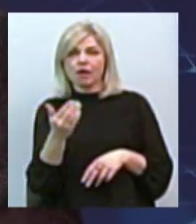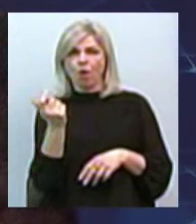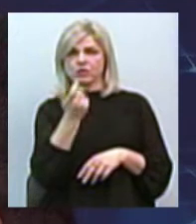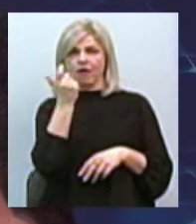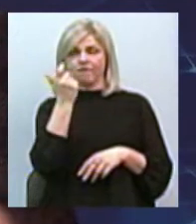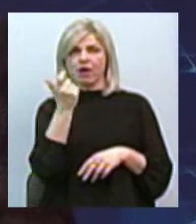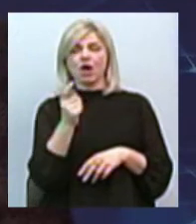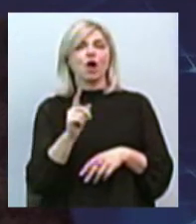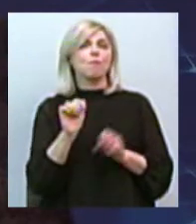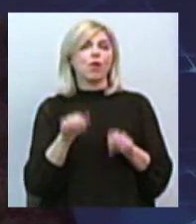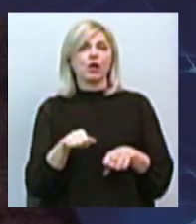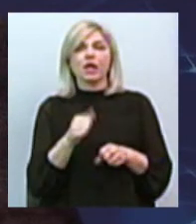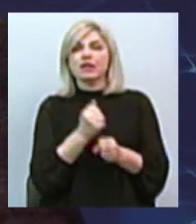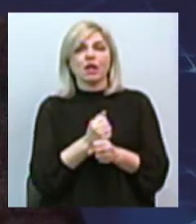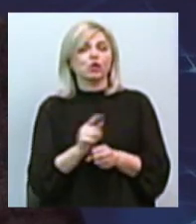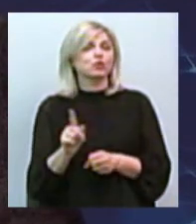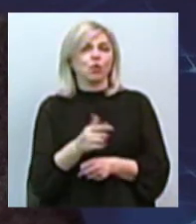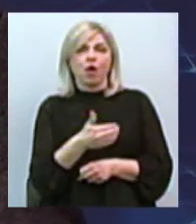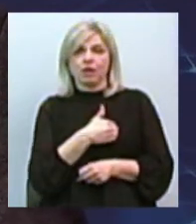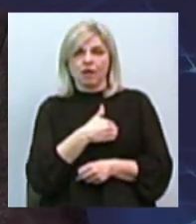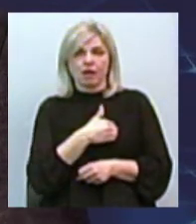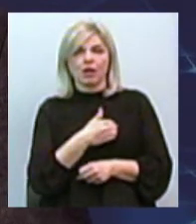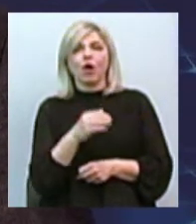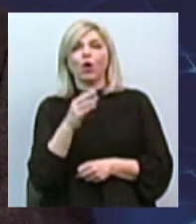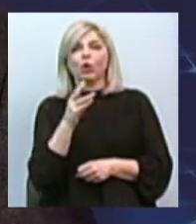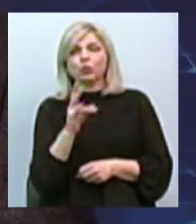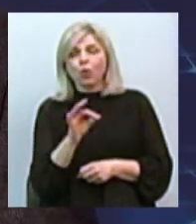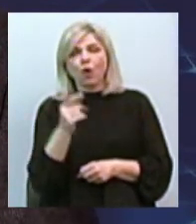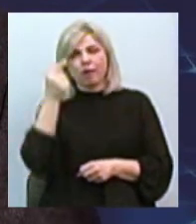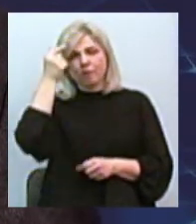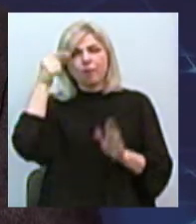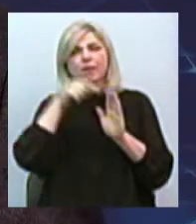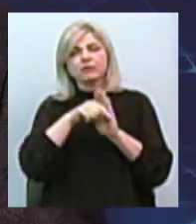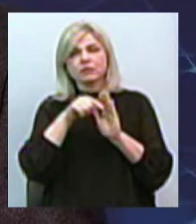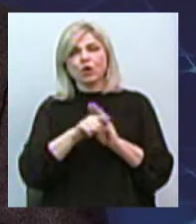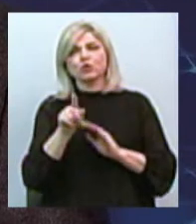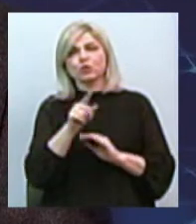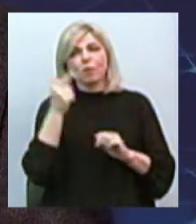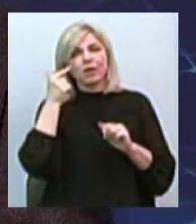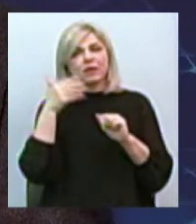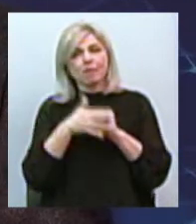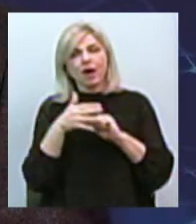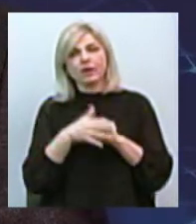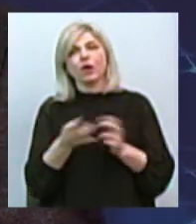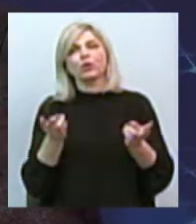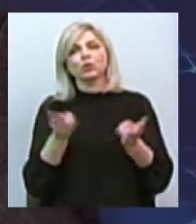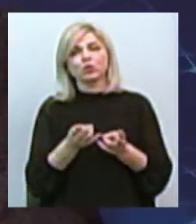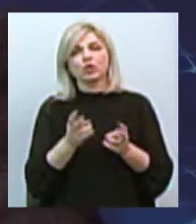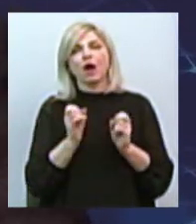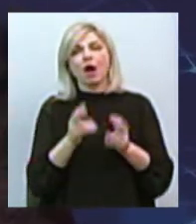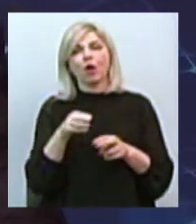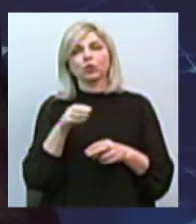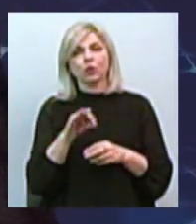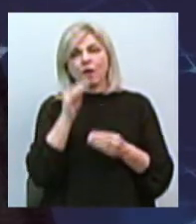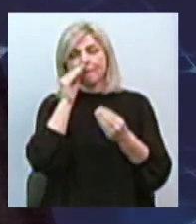вони можуть і робити все, що вони хочуть і хотіли. Але підсознательно вони розуміли, що все-таки потрібно якось припрятати